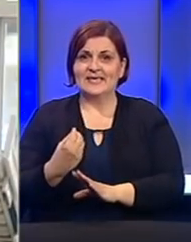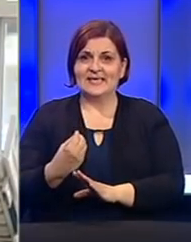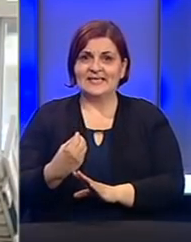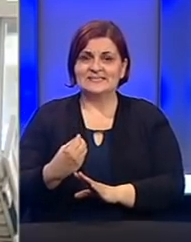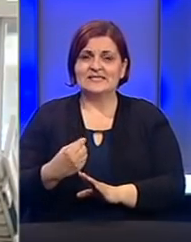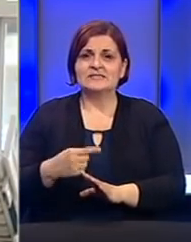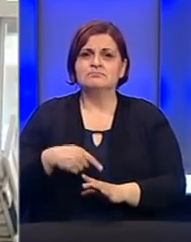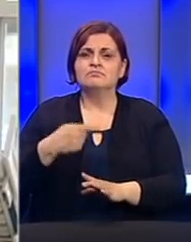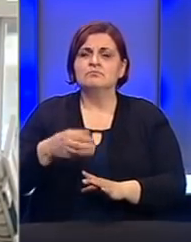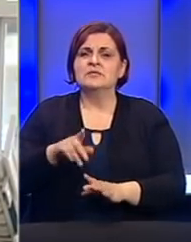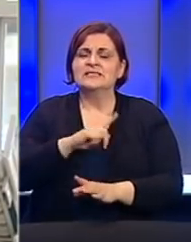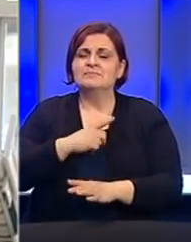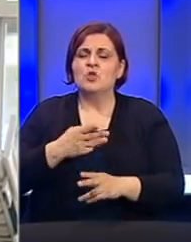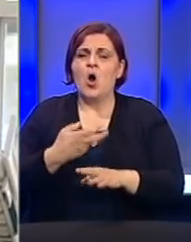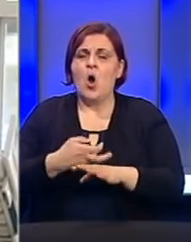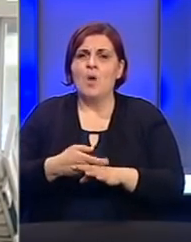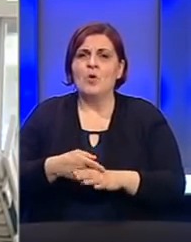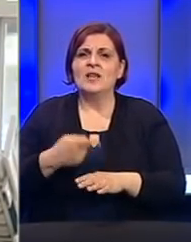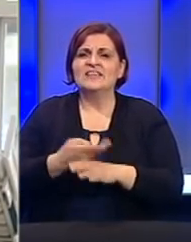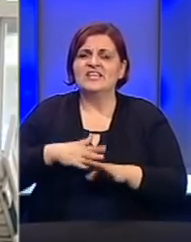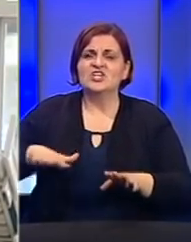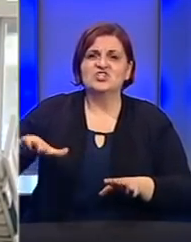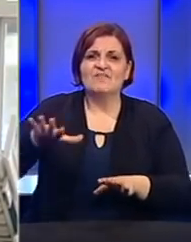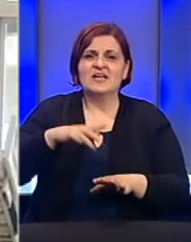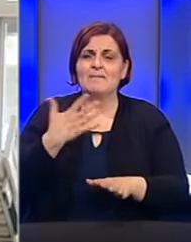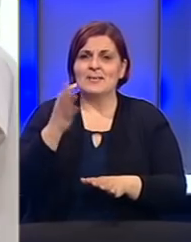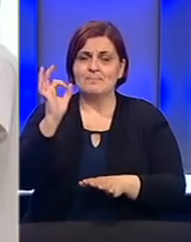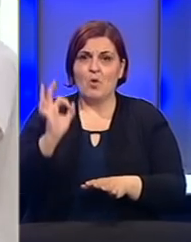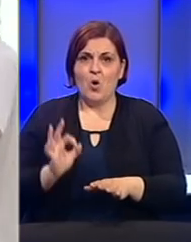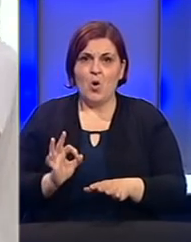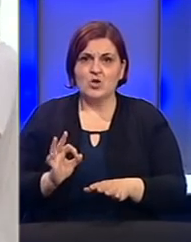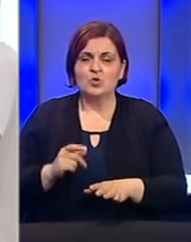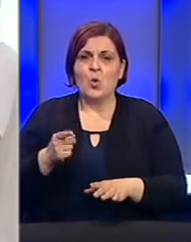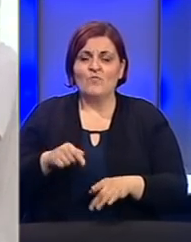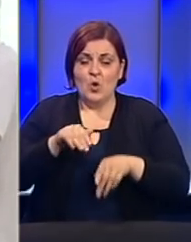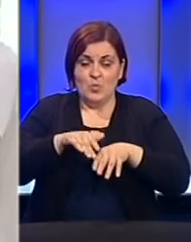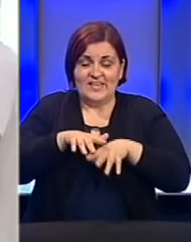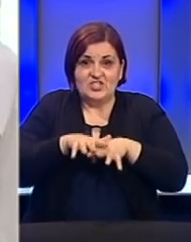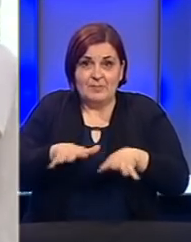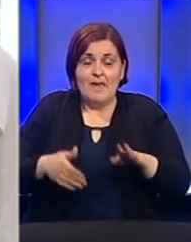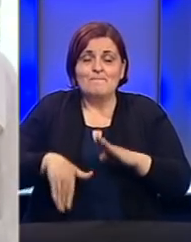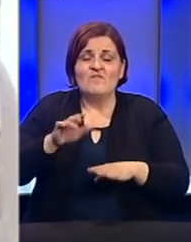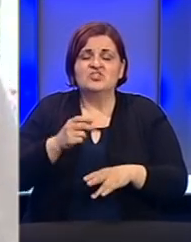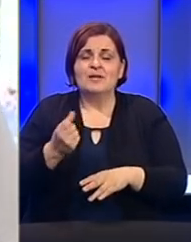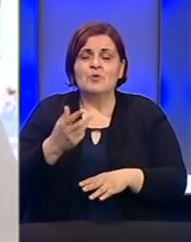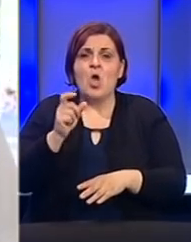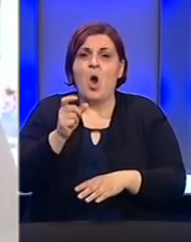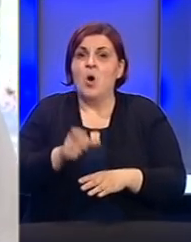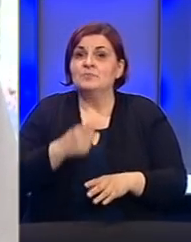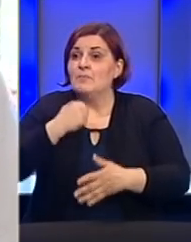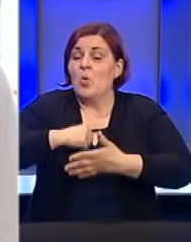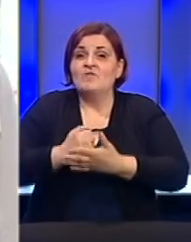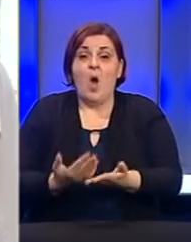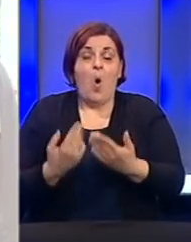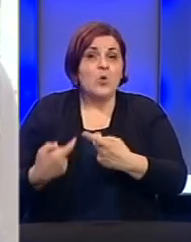trenutno je veća smrtnost oboljelih u odnosu na zemlje regiona iznosi 5%. U fazi lokalne transmisije povećan je broj osoba kod kojih se ne može